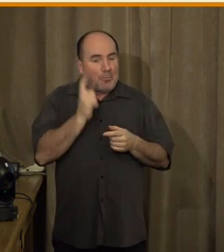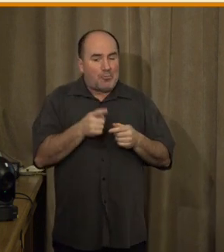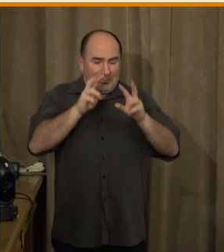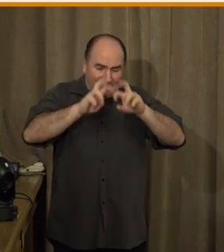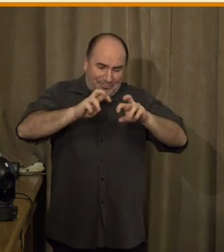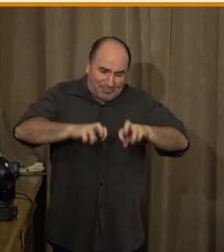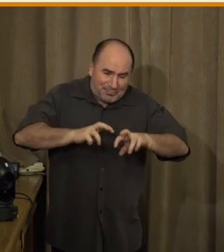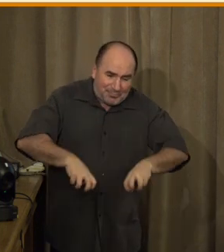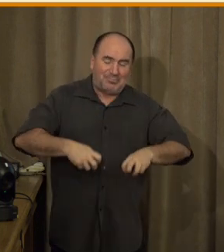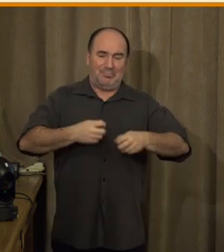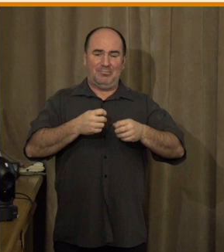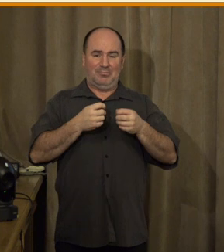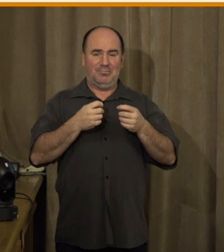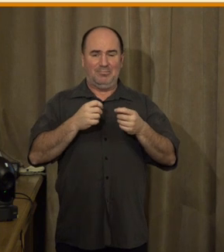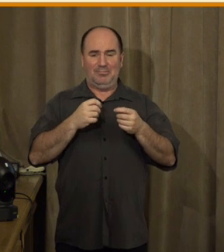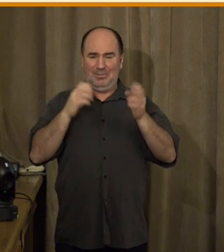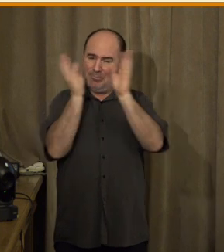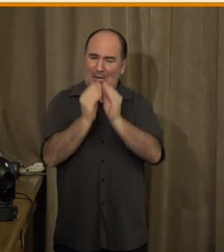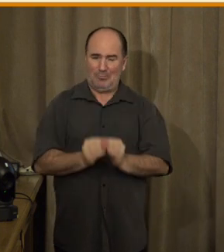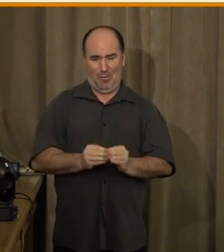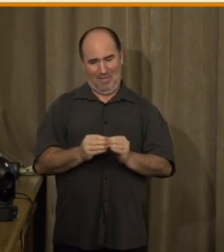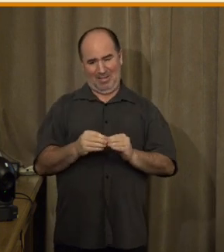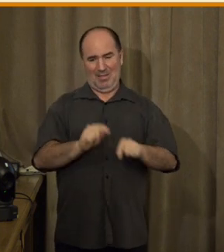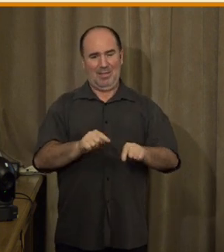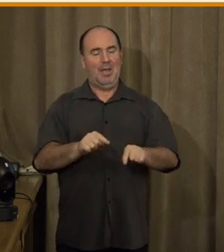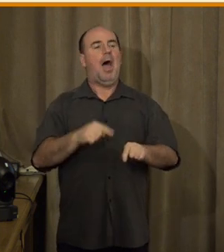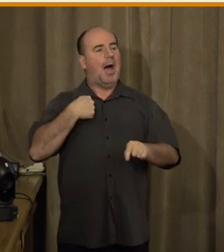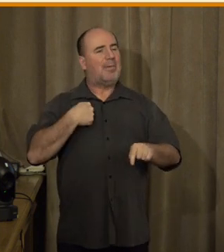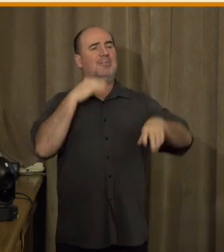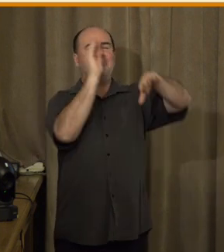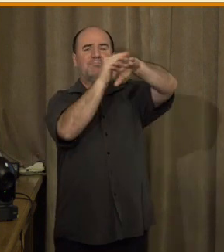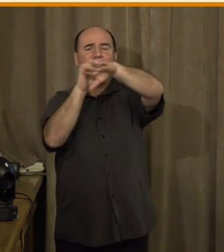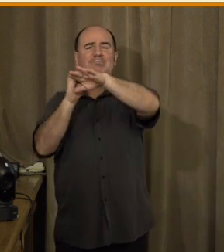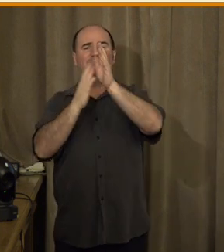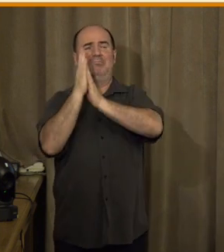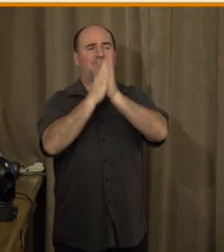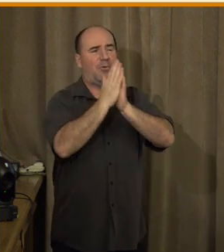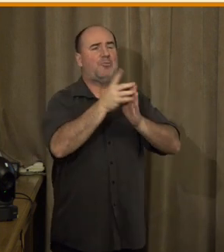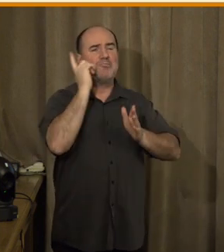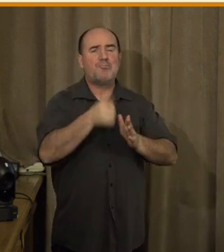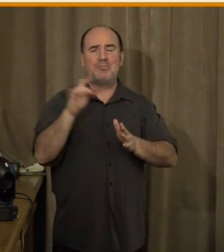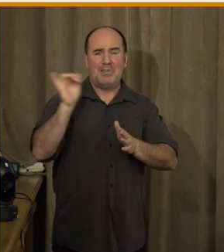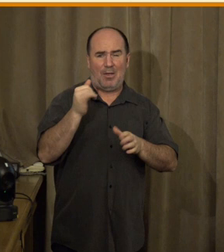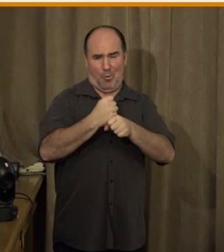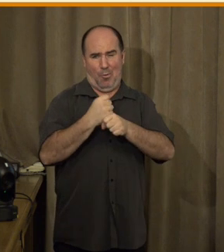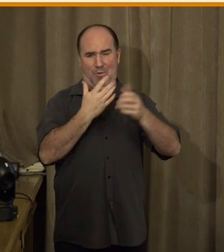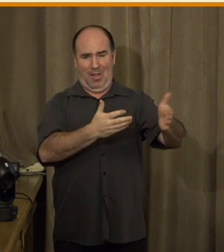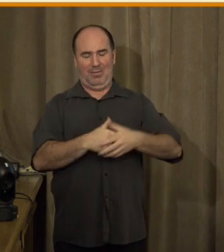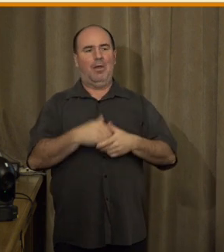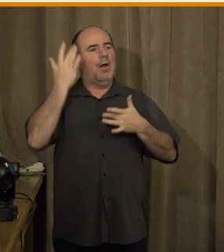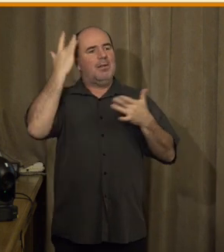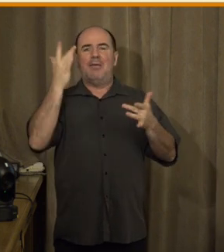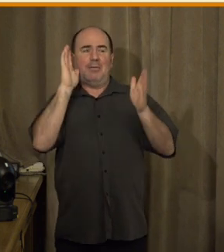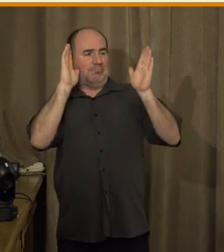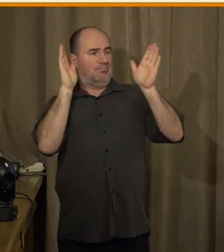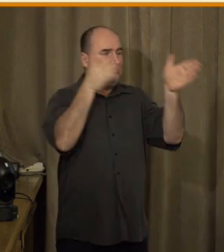A právě k tomuto my neustále vyzýváme, že se toho musí někdo chopit. A to tady taky zaznělo, že my nevíme, na koho se obrátit. Někdo by